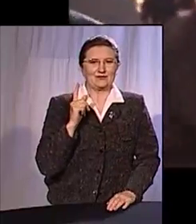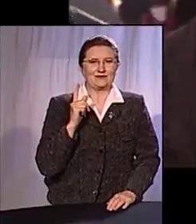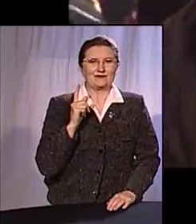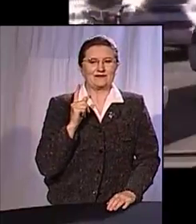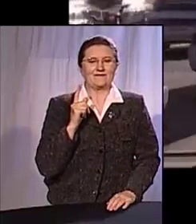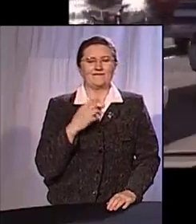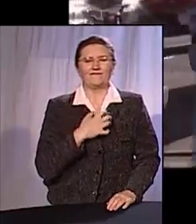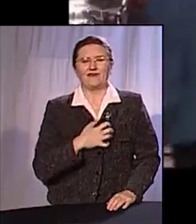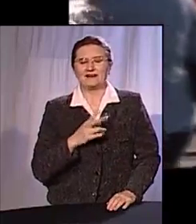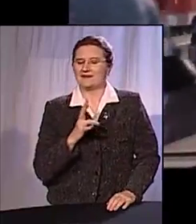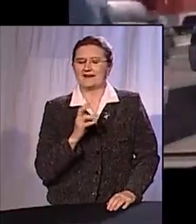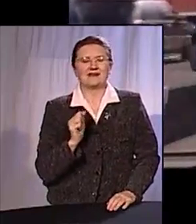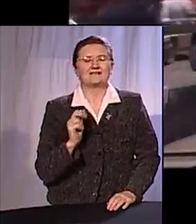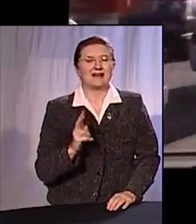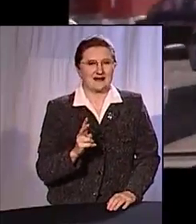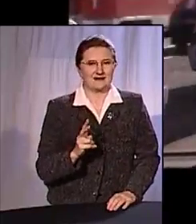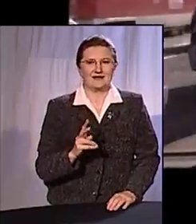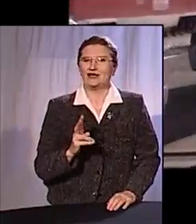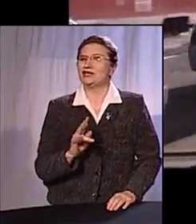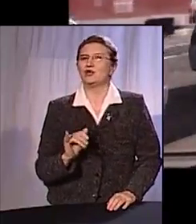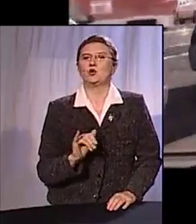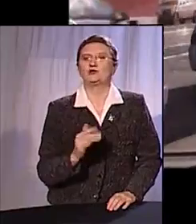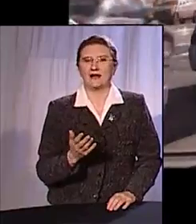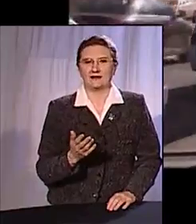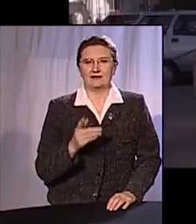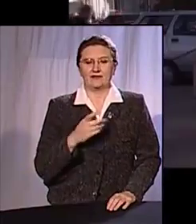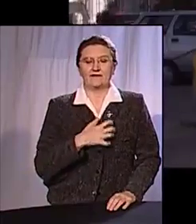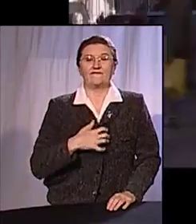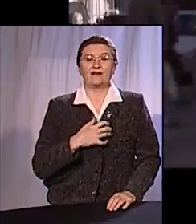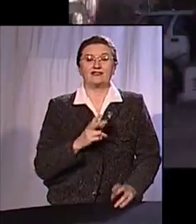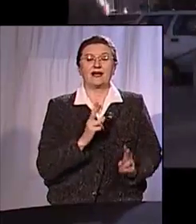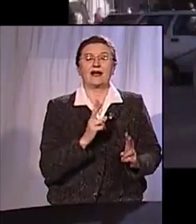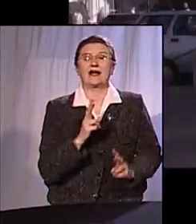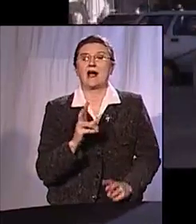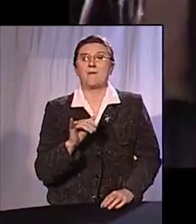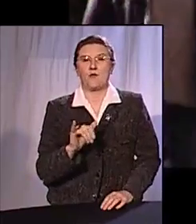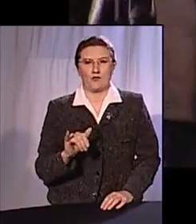не как и никуда. Тут важно кому.